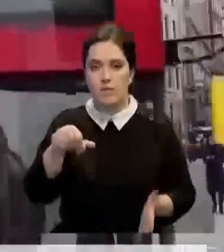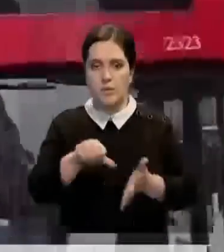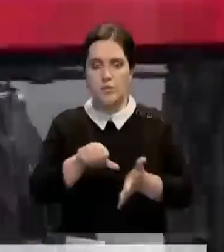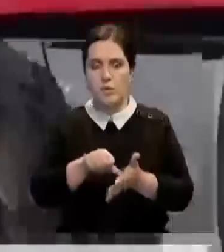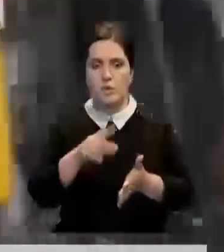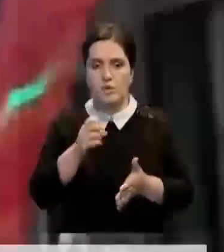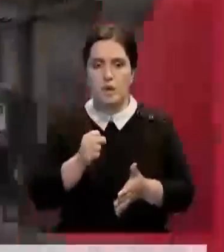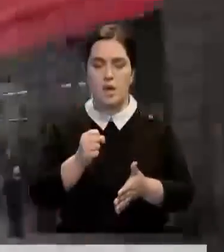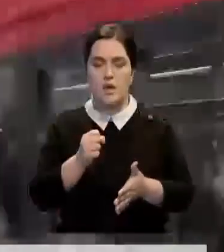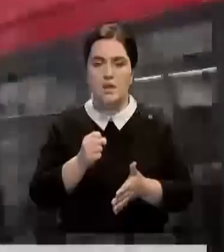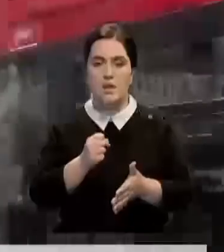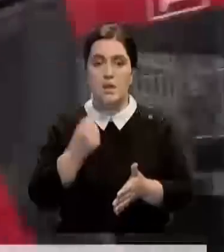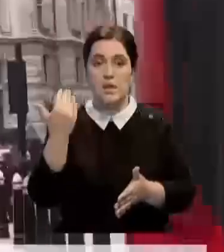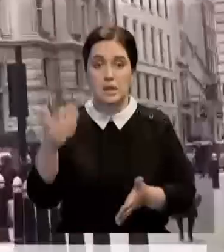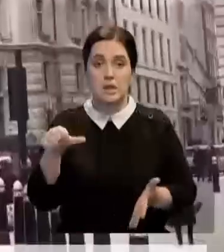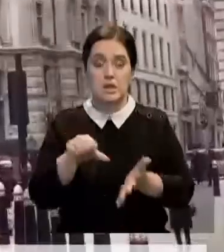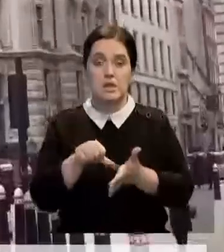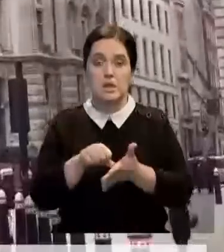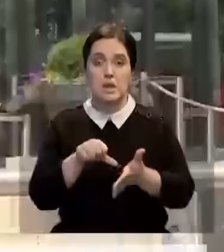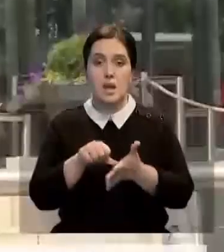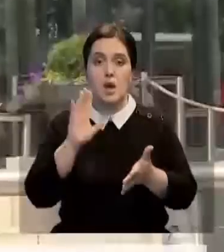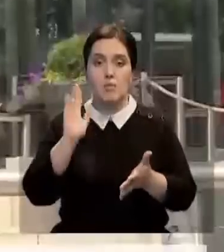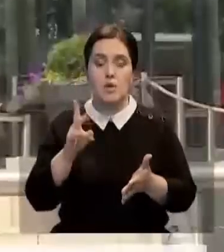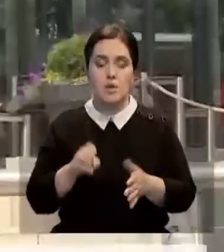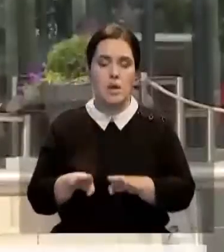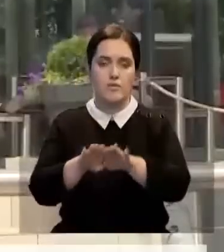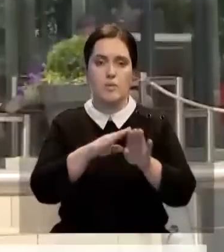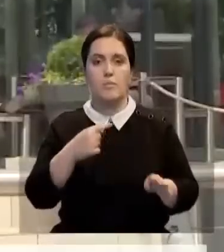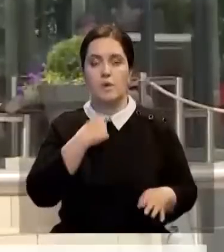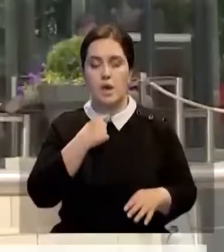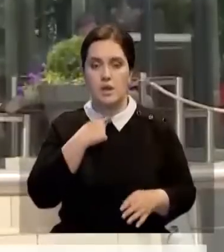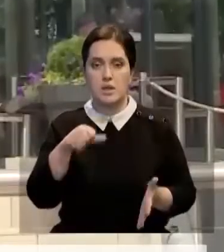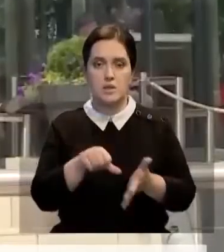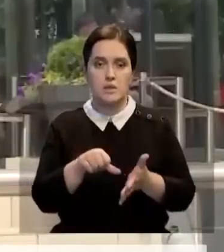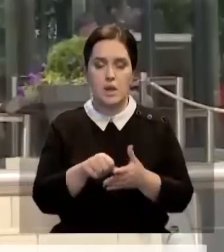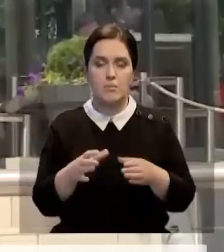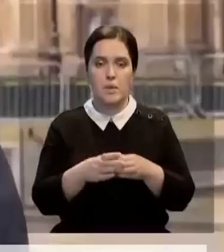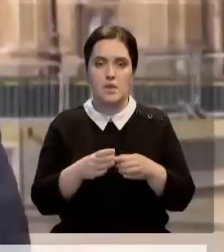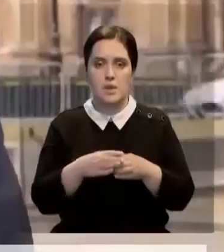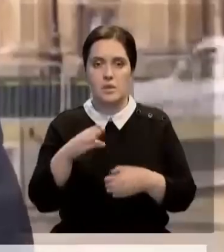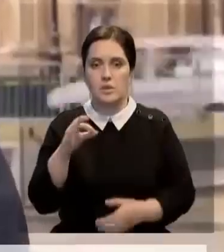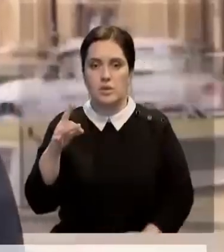на должность лидера. Их кандидатуры будут вынесены на всеобщее голосование членов партии Тори.